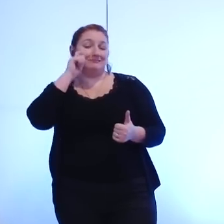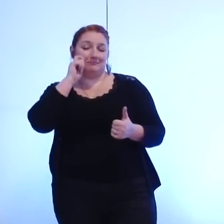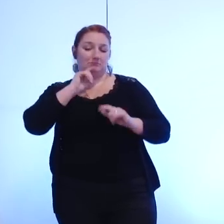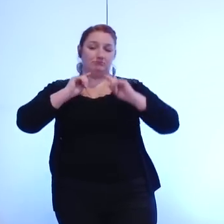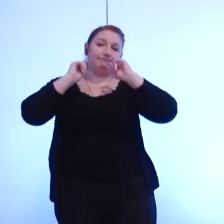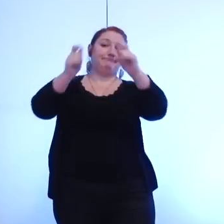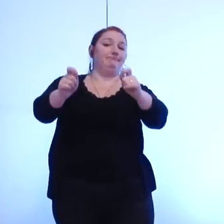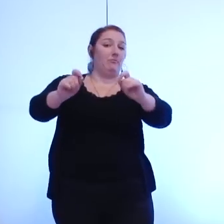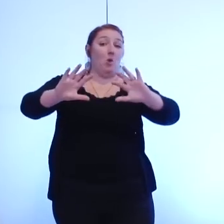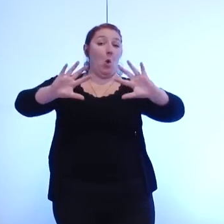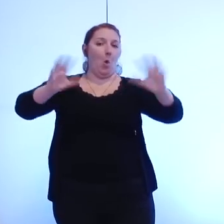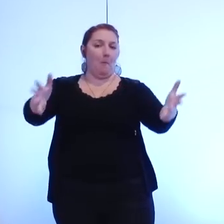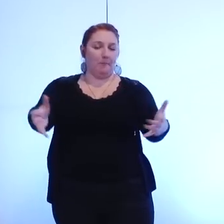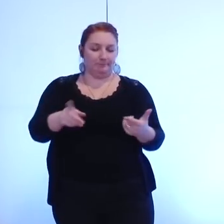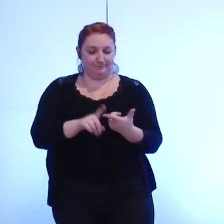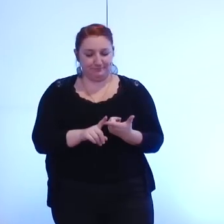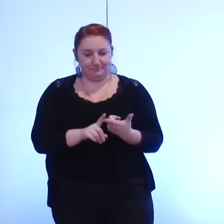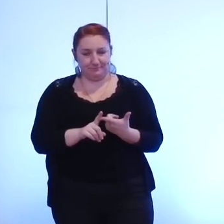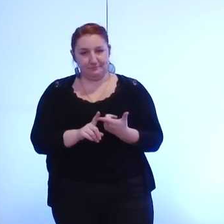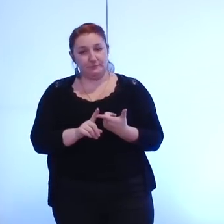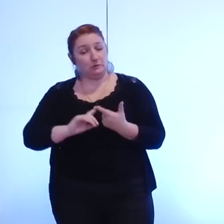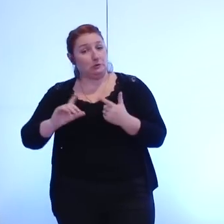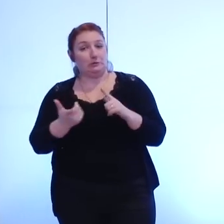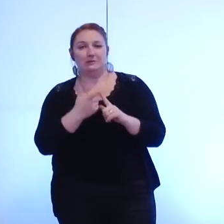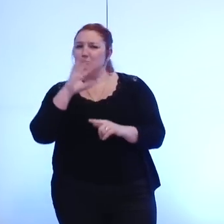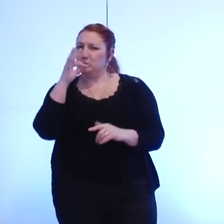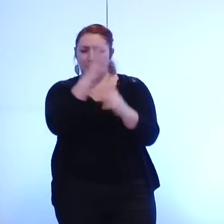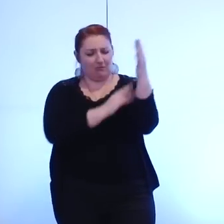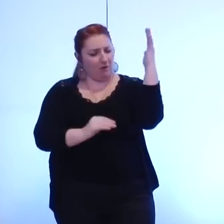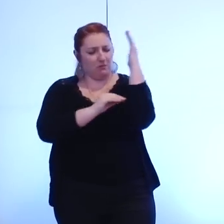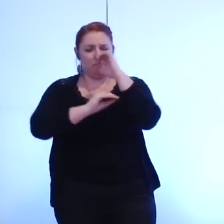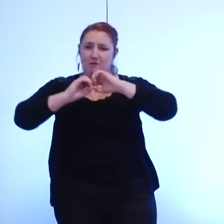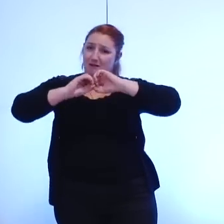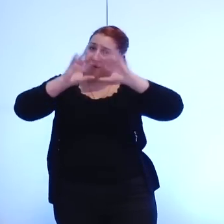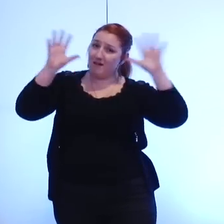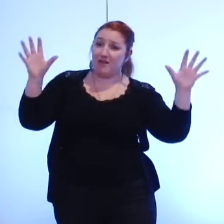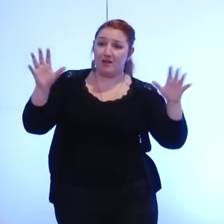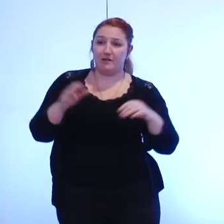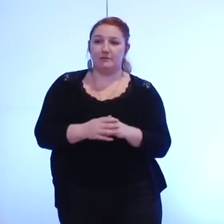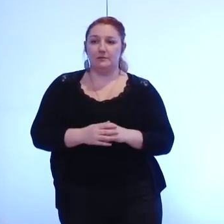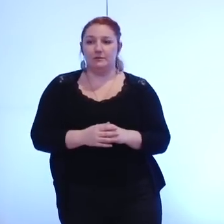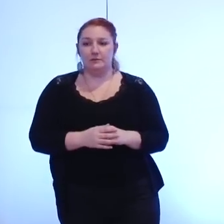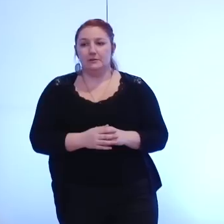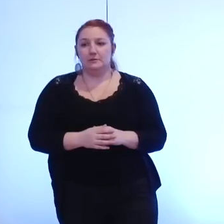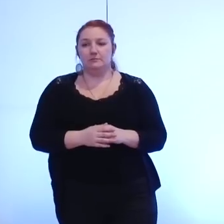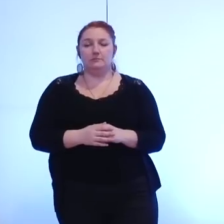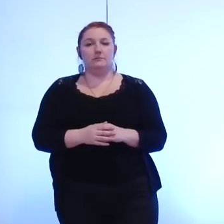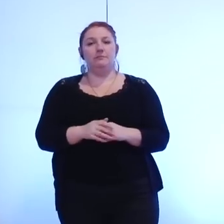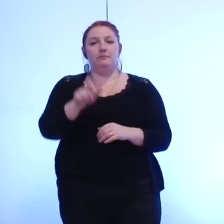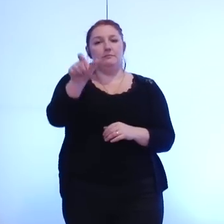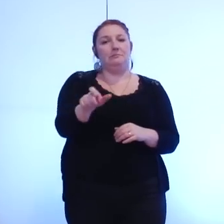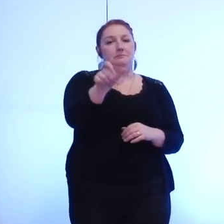et d'autre part oui notre amendement il est très clair de proposer aux actionnaires